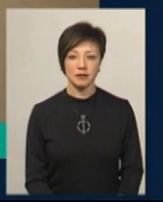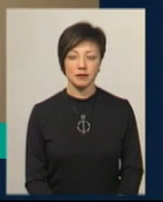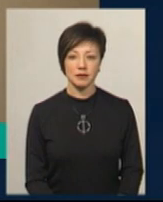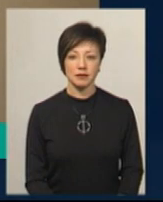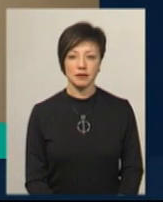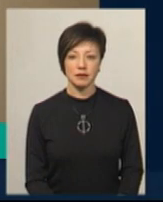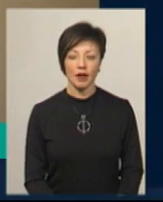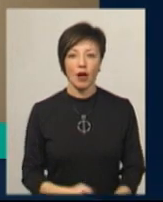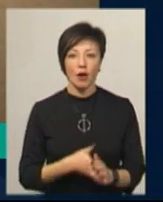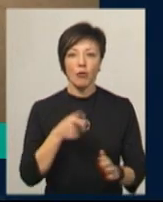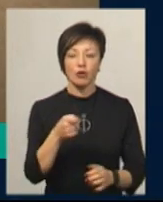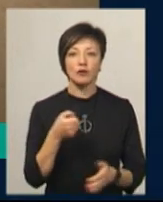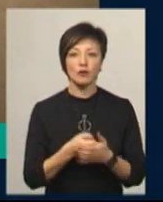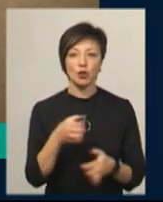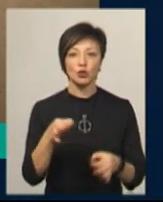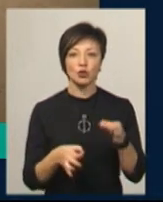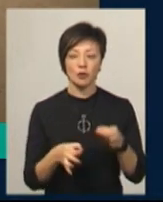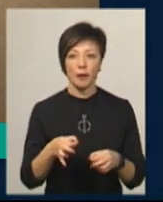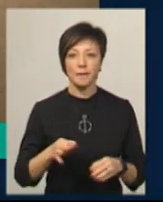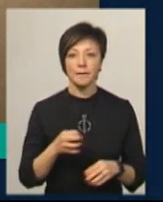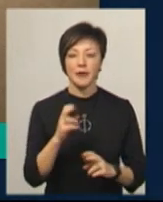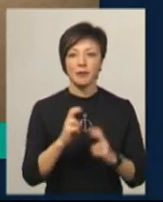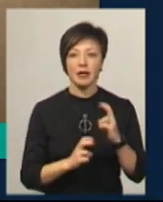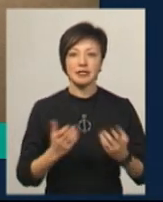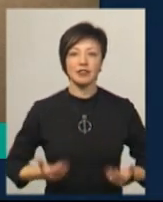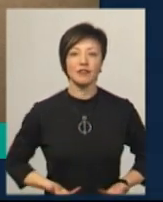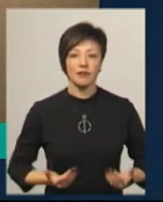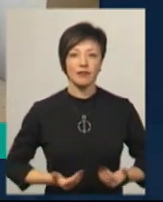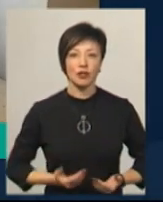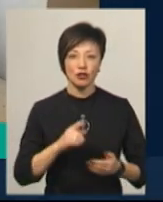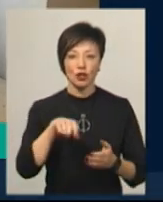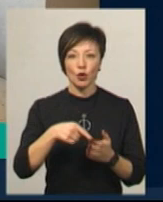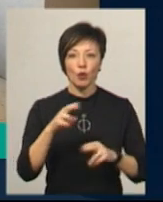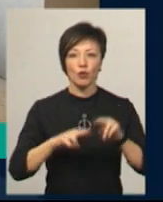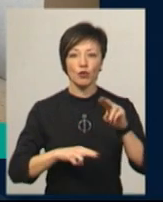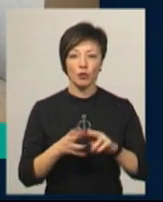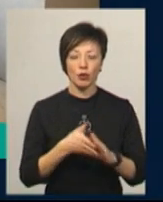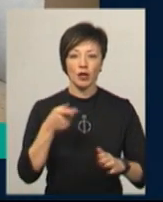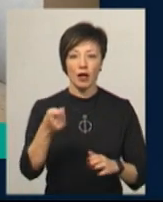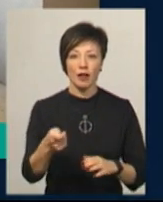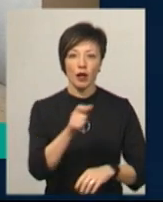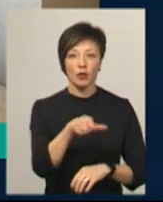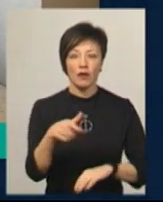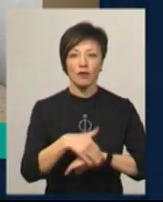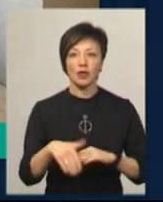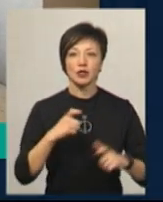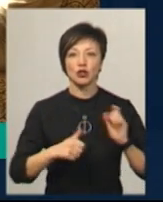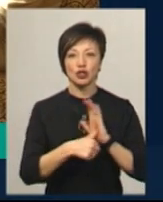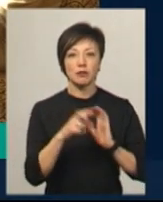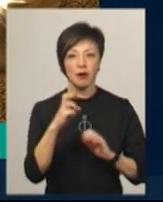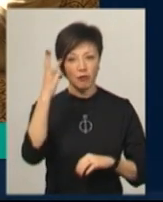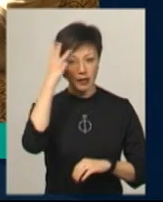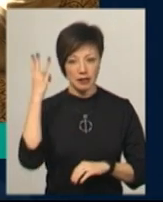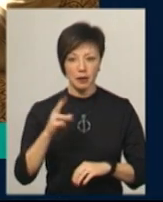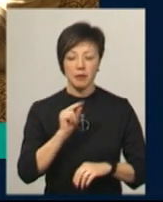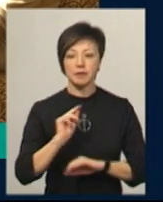Позов до суду на колективне підприємство «Цивіль Житлобуд» подали інвестори будівництва багатоповерхівки на вулиці Інститутській 6Б в обласному центрі.